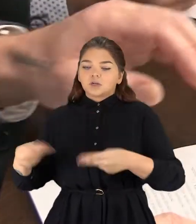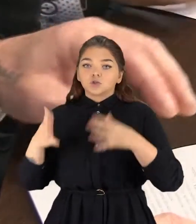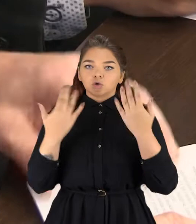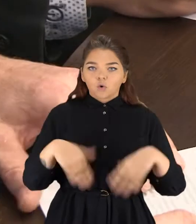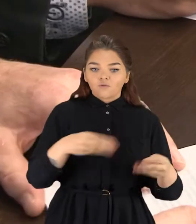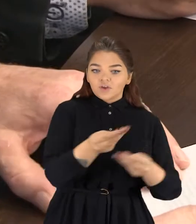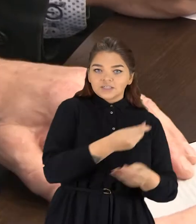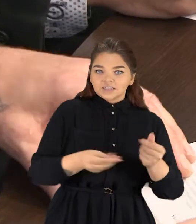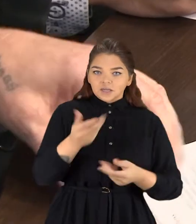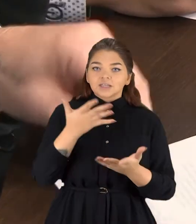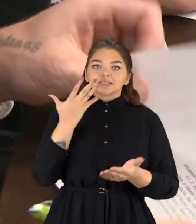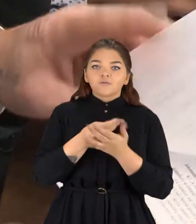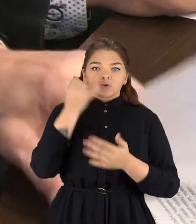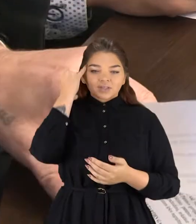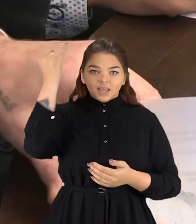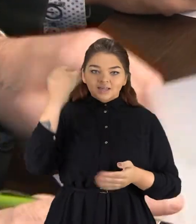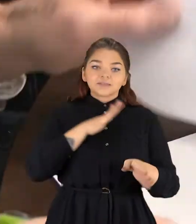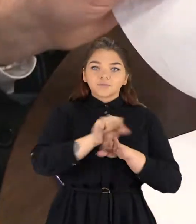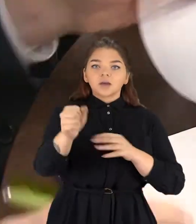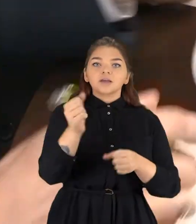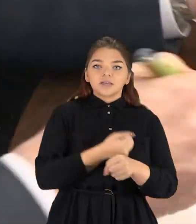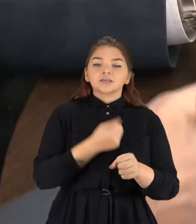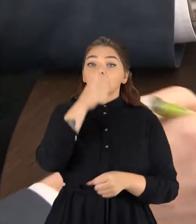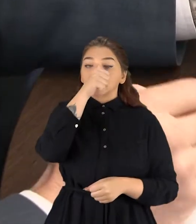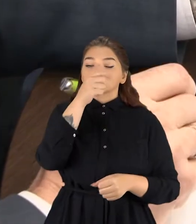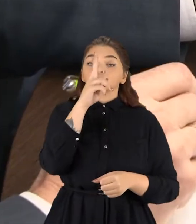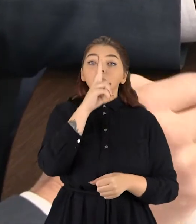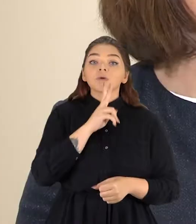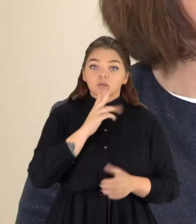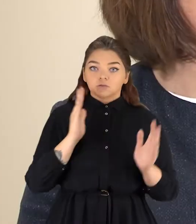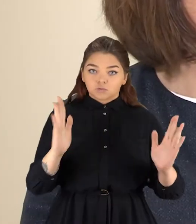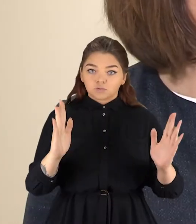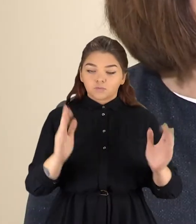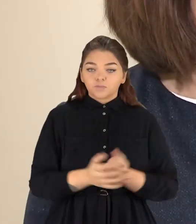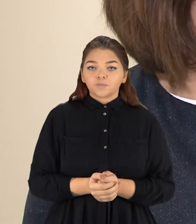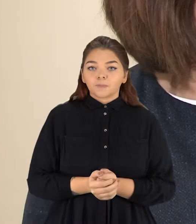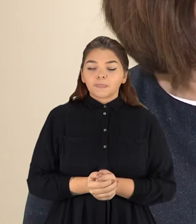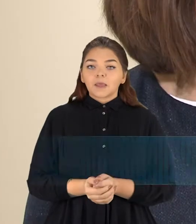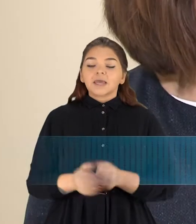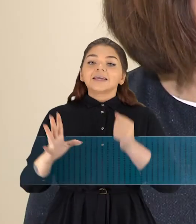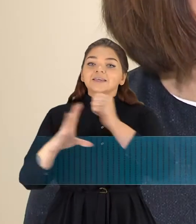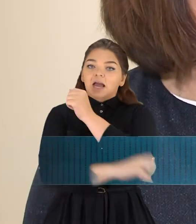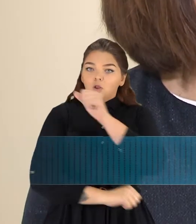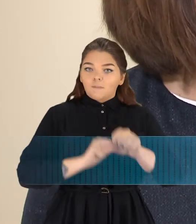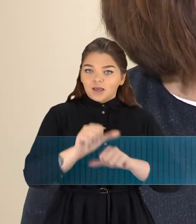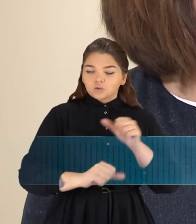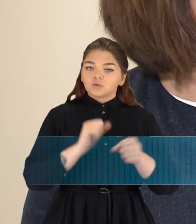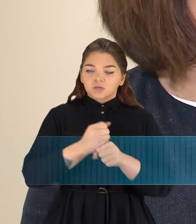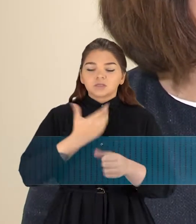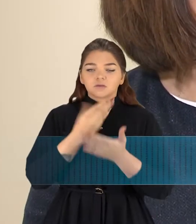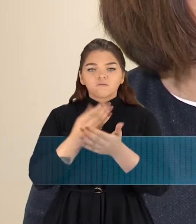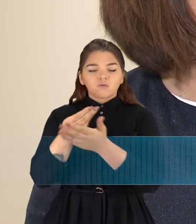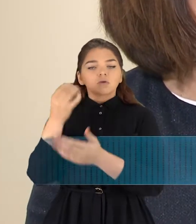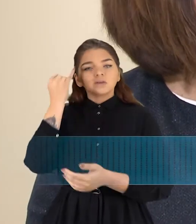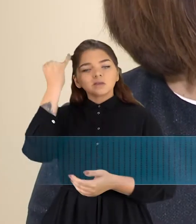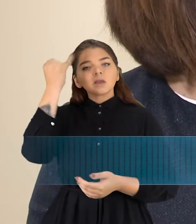Sutartis su savo valdybė pasirašė verslininkai gyvendinti savo idėjas turės mažiau nei per du mėnesius. Pakankamai maža limitą, nes iki metų galo jie